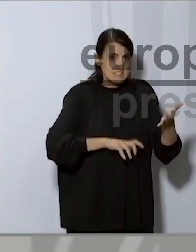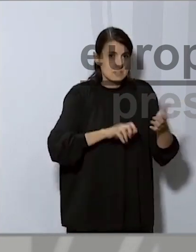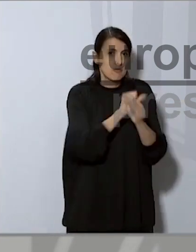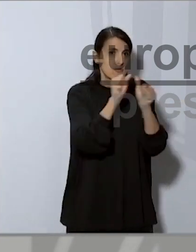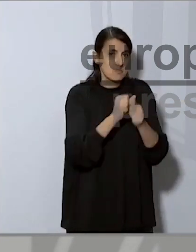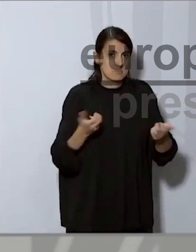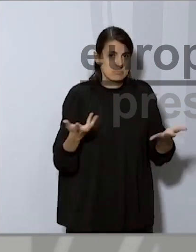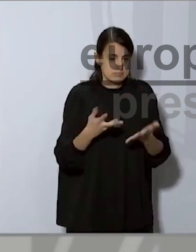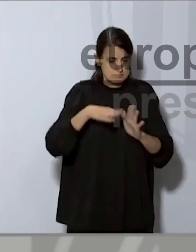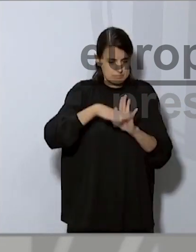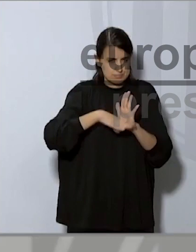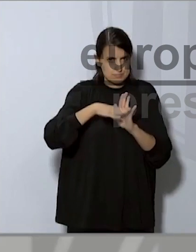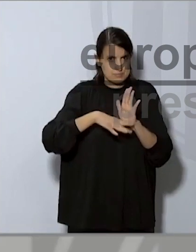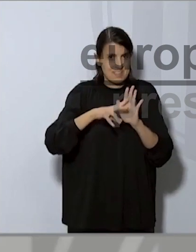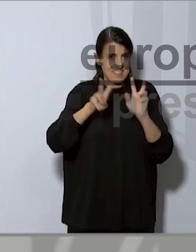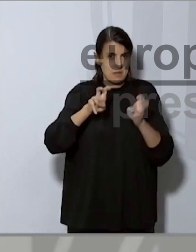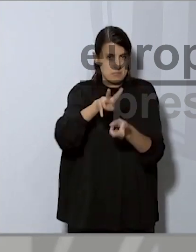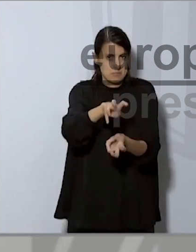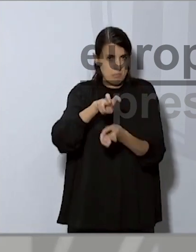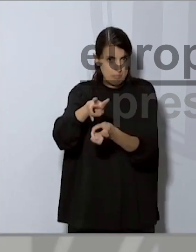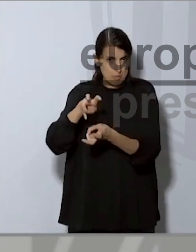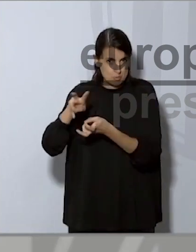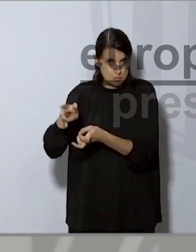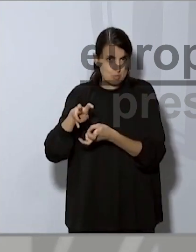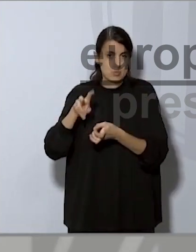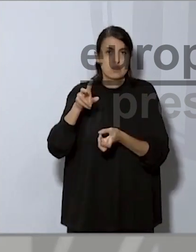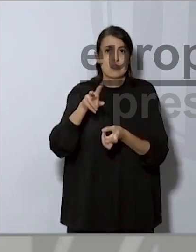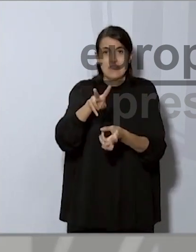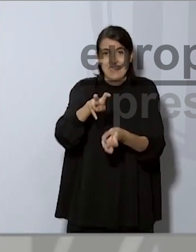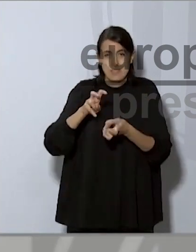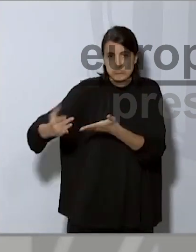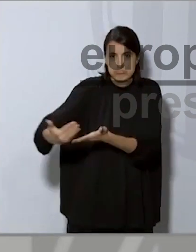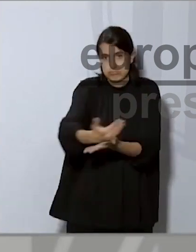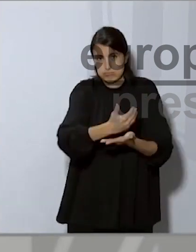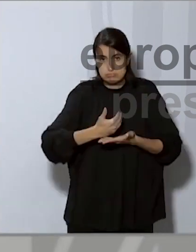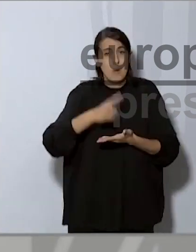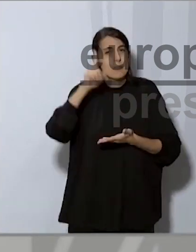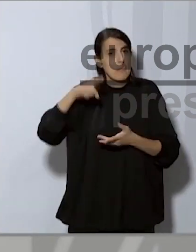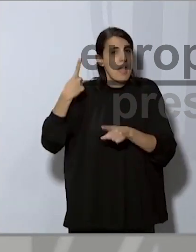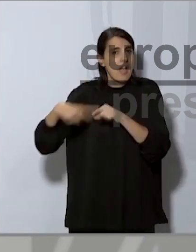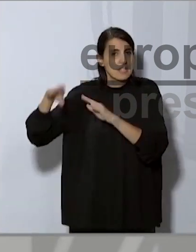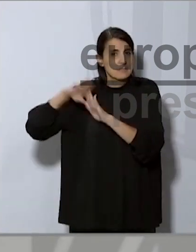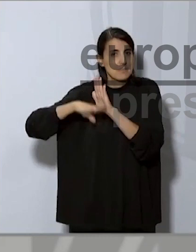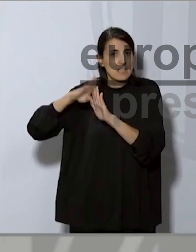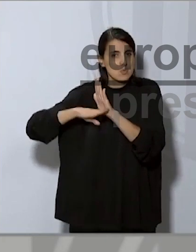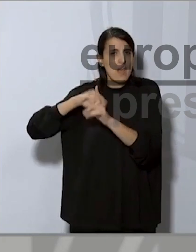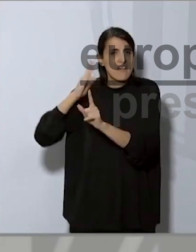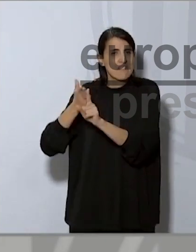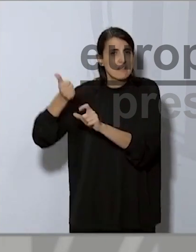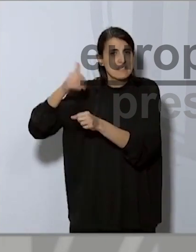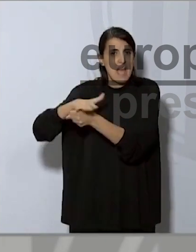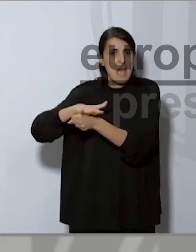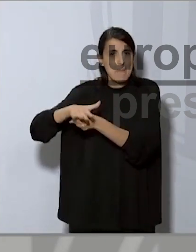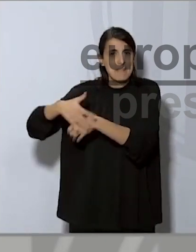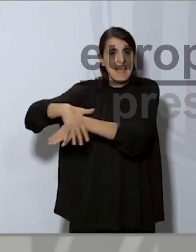conjunt de mesures de naturalesa tributària, impostos i taxes, però també d'altres que afecten en l'àmbit administratiu i de funcionament de l